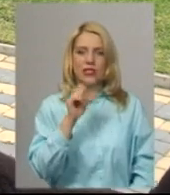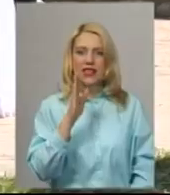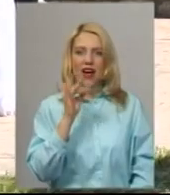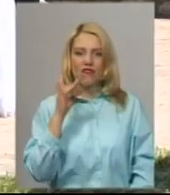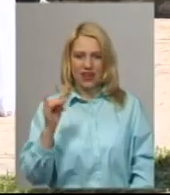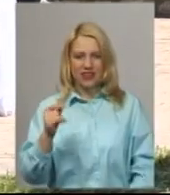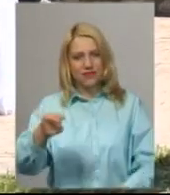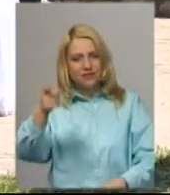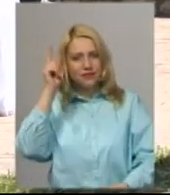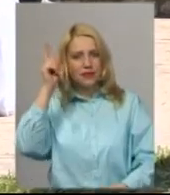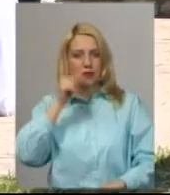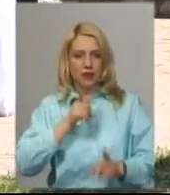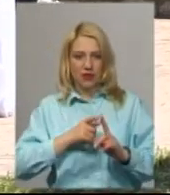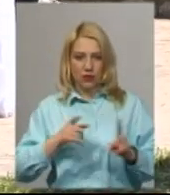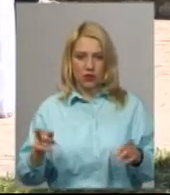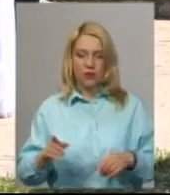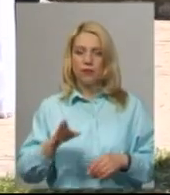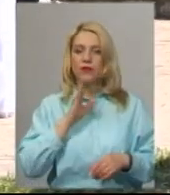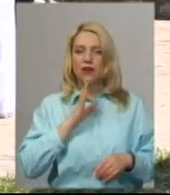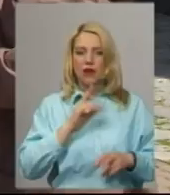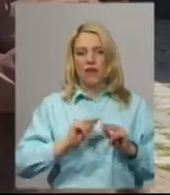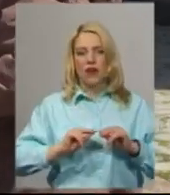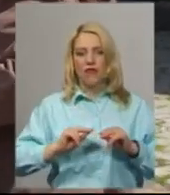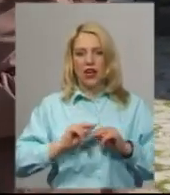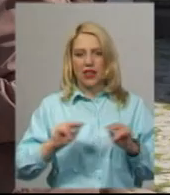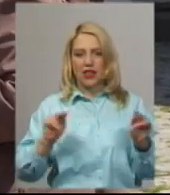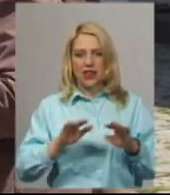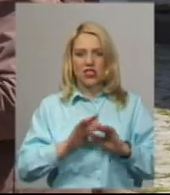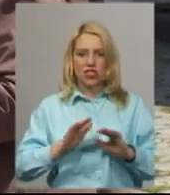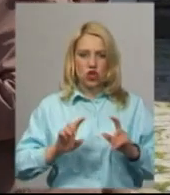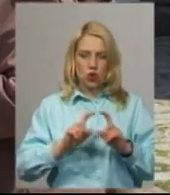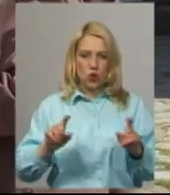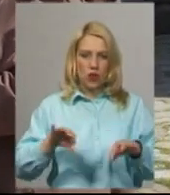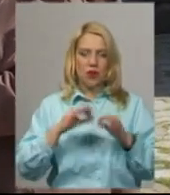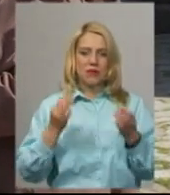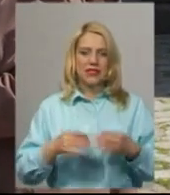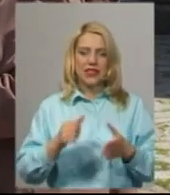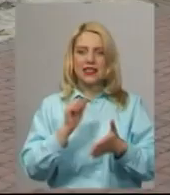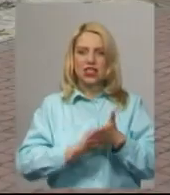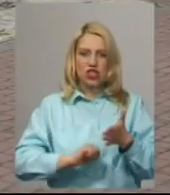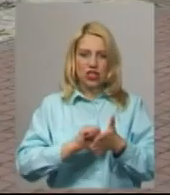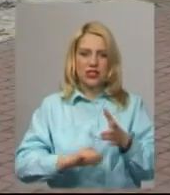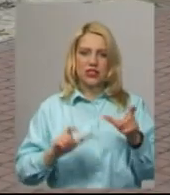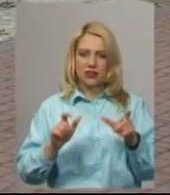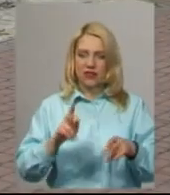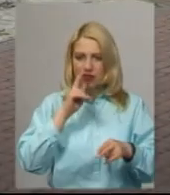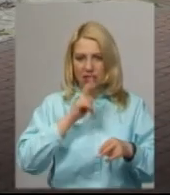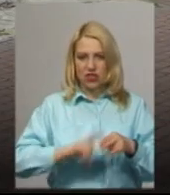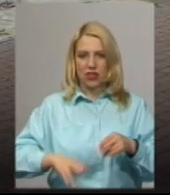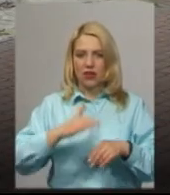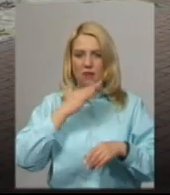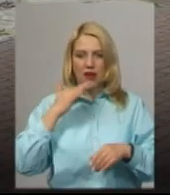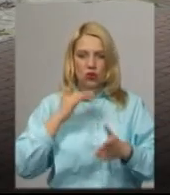для дітей. Марія Емельчук – викладачка міської дитячої школи мистецтв. Каже, через карантин місто втрачає багато туристів. А значить втрачає